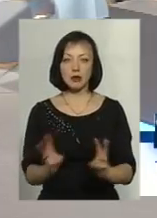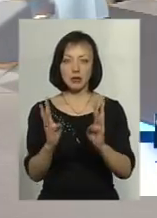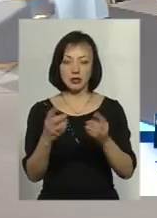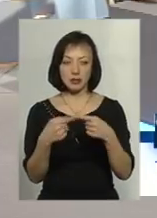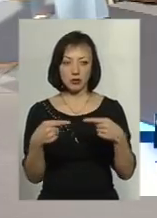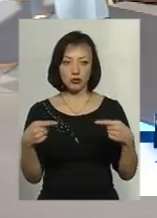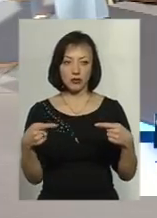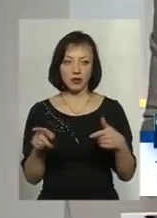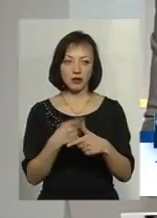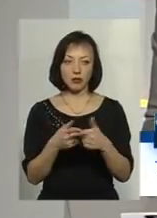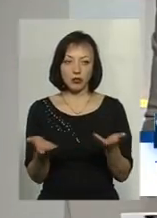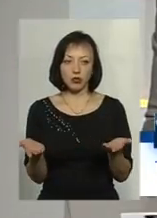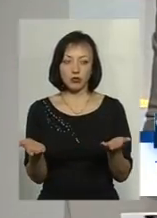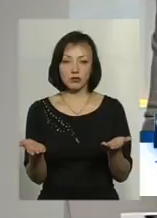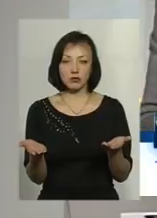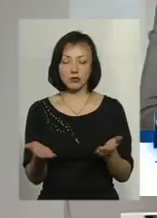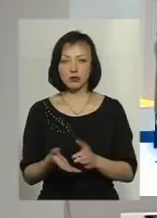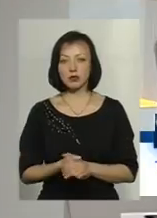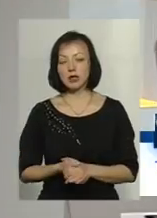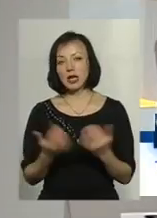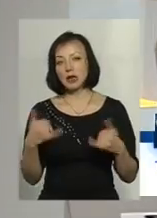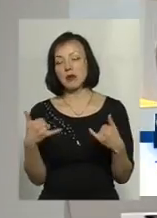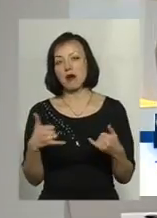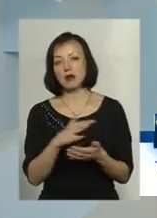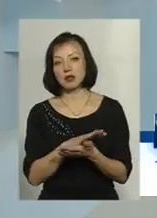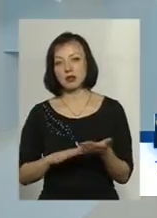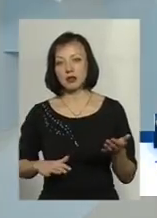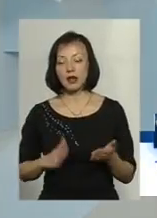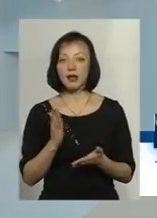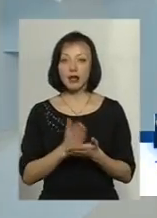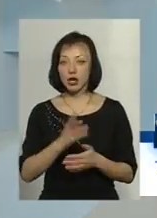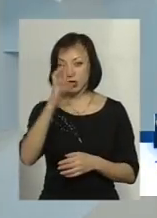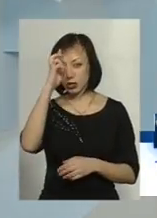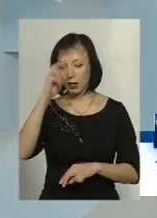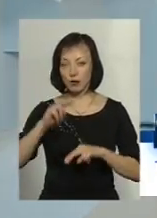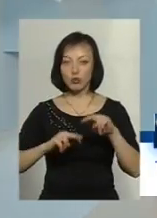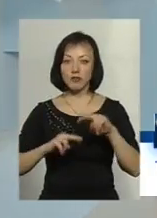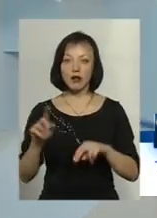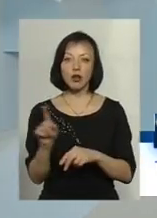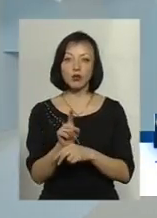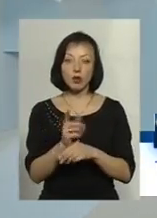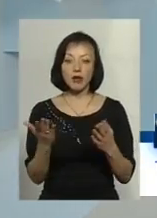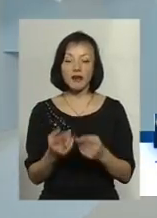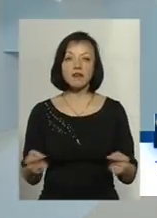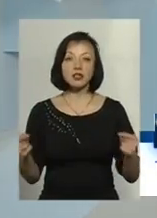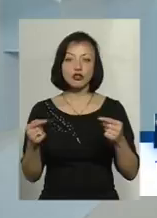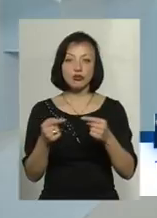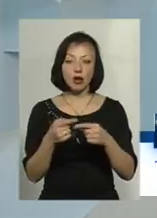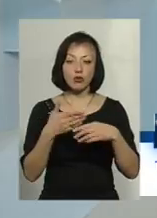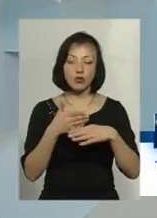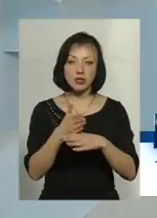речовини, чи то хімікати і так далі? Є державні будівельні норми, які визначають розриви,